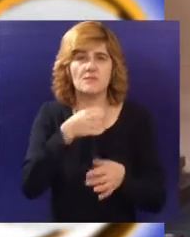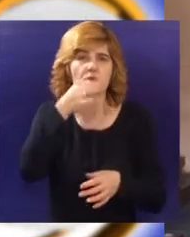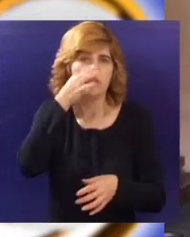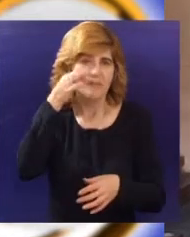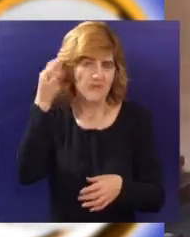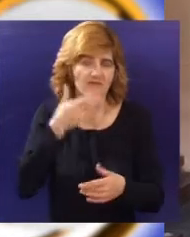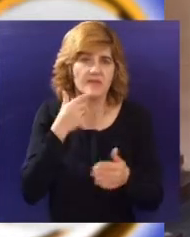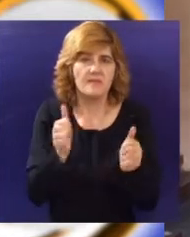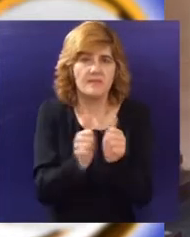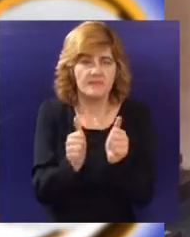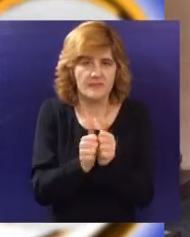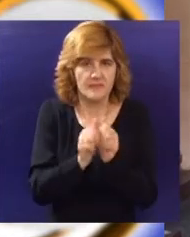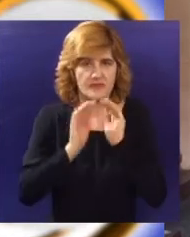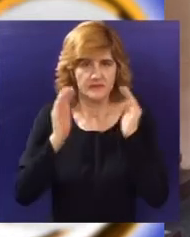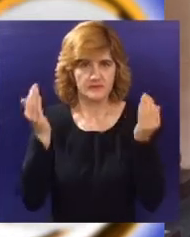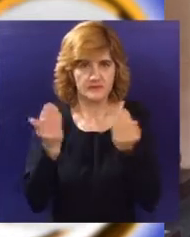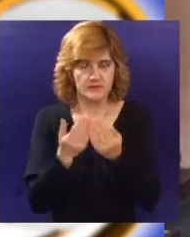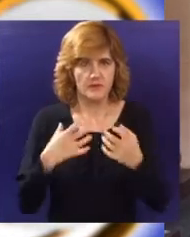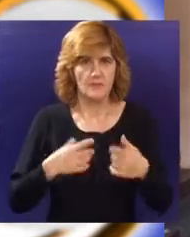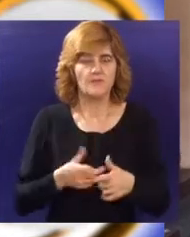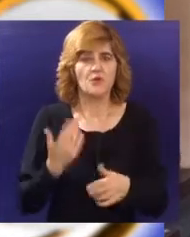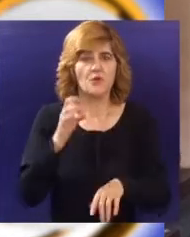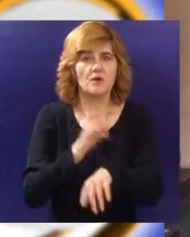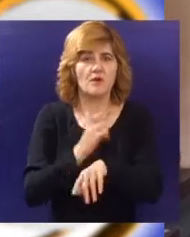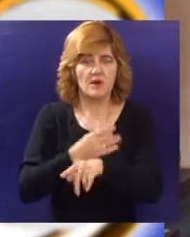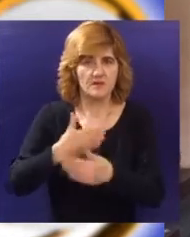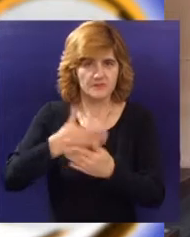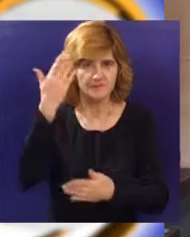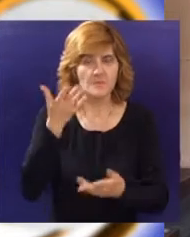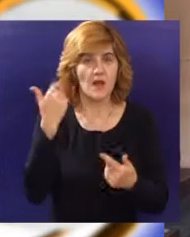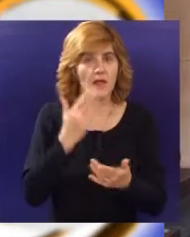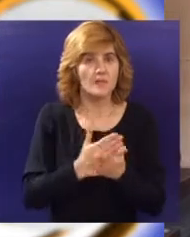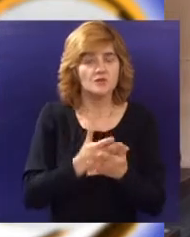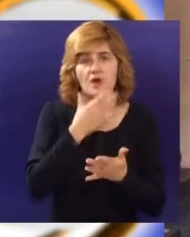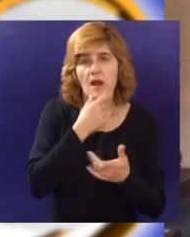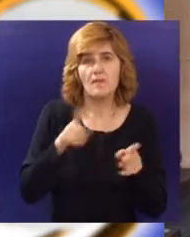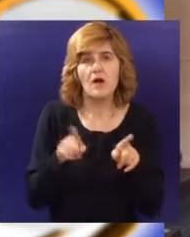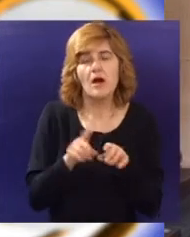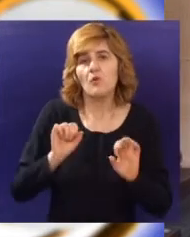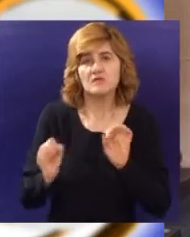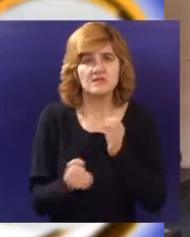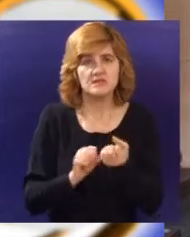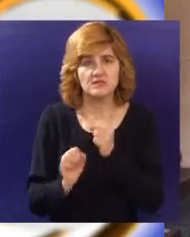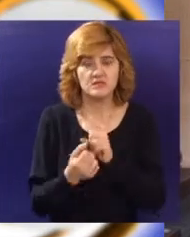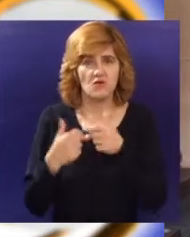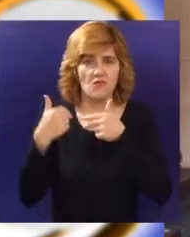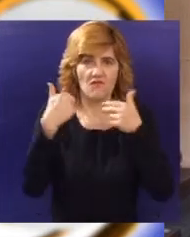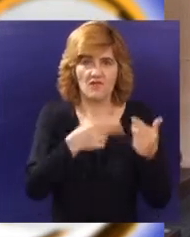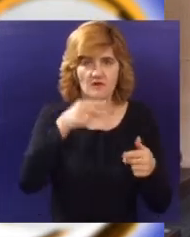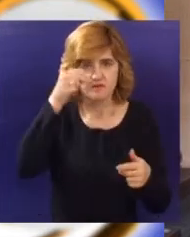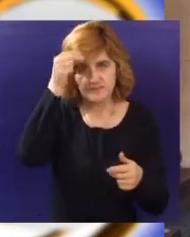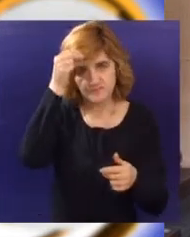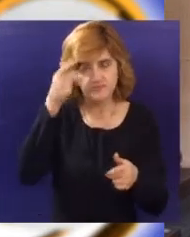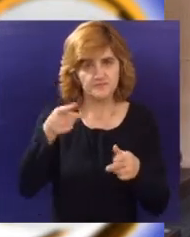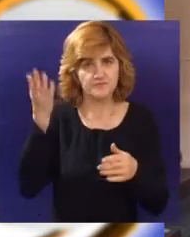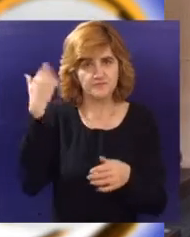a i nije takav prostor u Većnici, ali u svakom slučaju će doživjeti jednu lepu diskoteku u Većnici. Vratit ćemo se u vreme